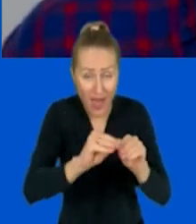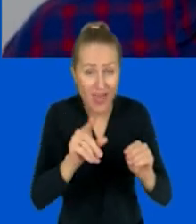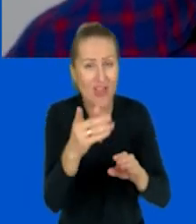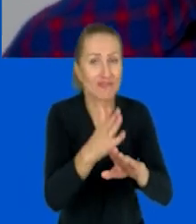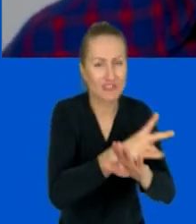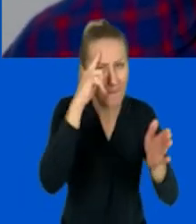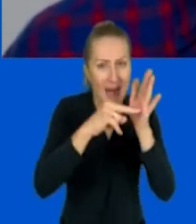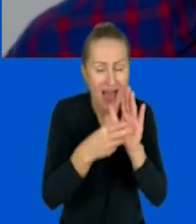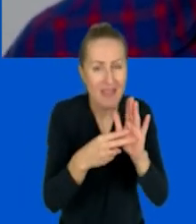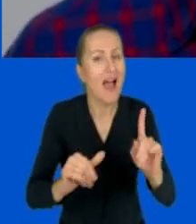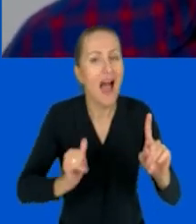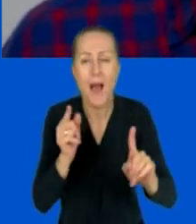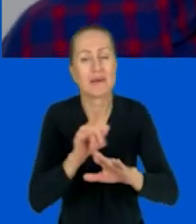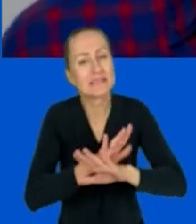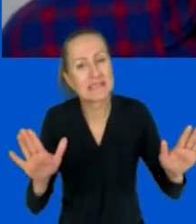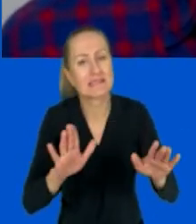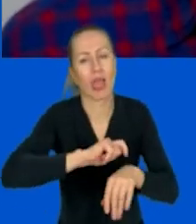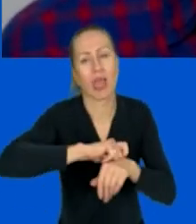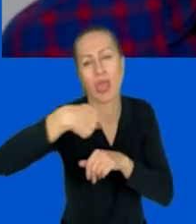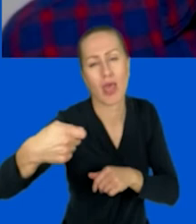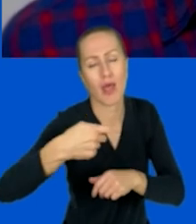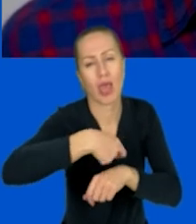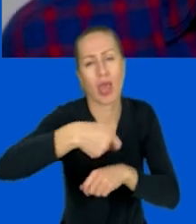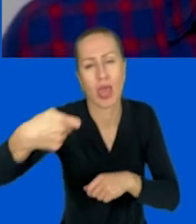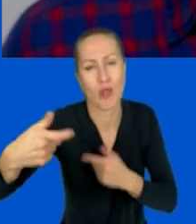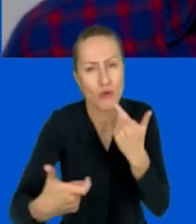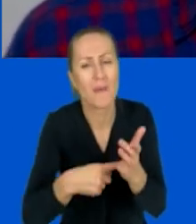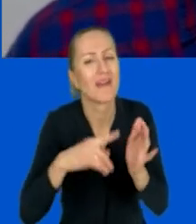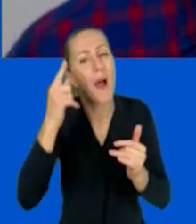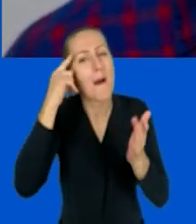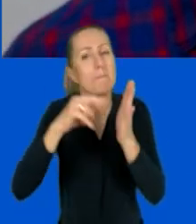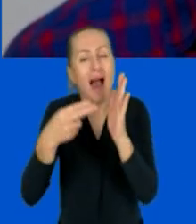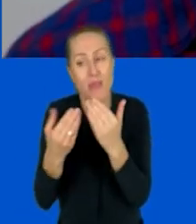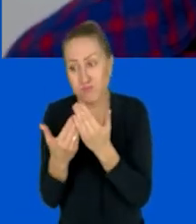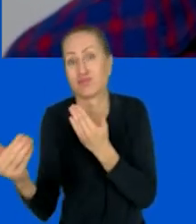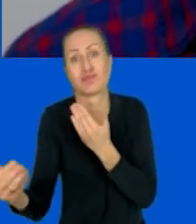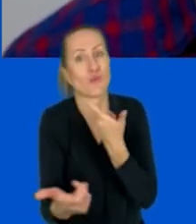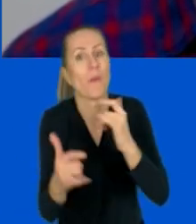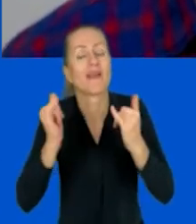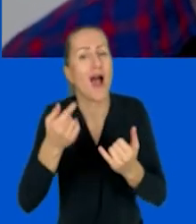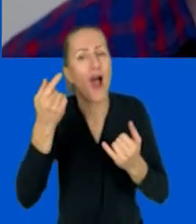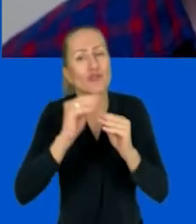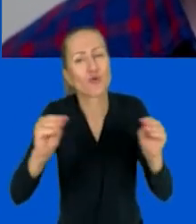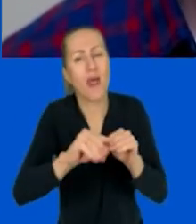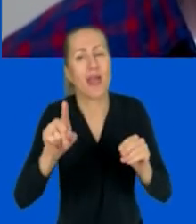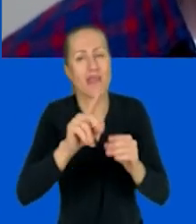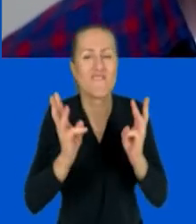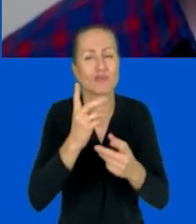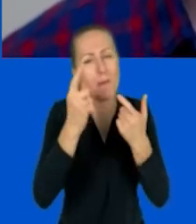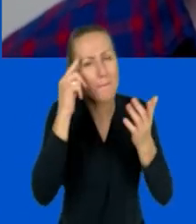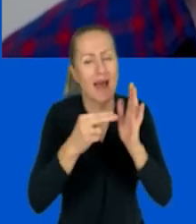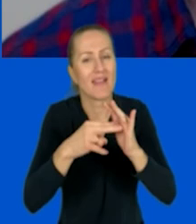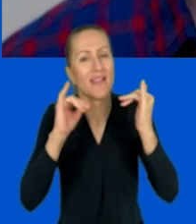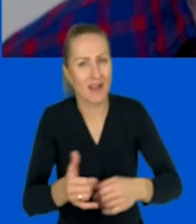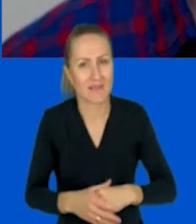właśnie nie miała takich momentów dużystw? Jak sobie radzisz z takim myśleniem do przodu, planowaniem szkoleń, warsztatów? Dlatego